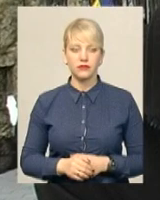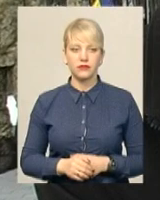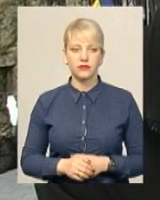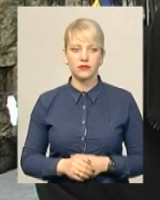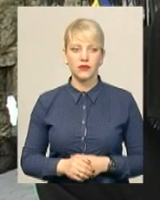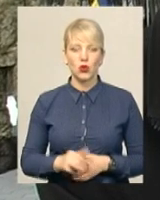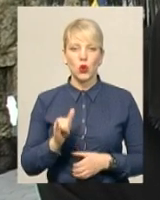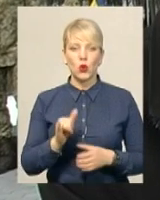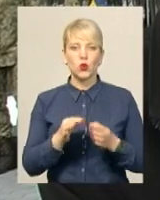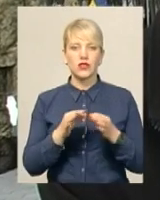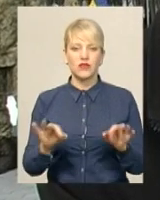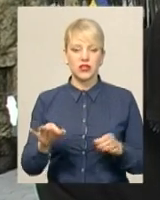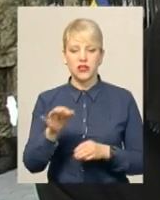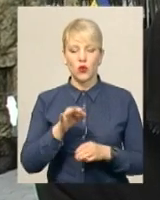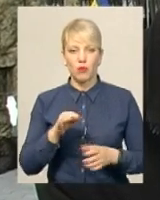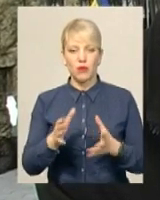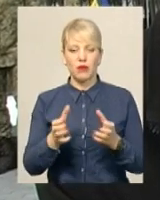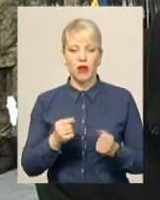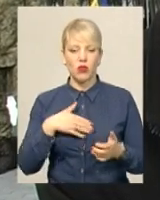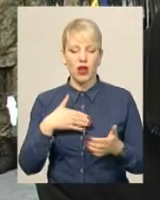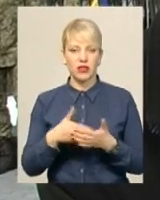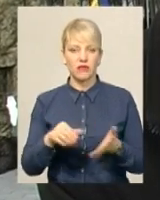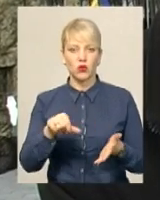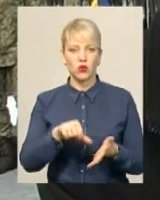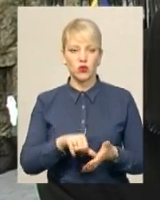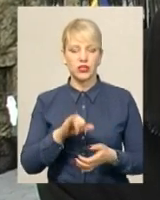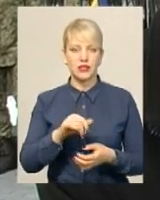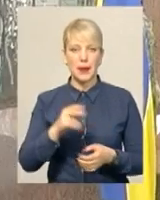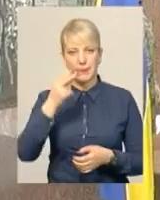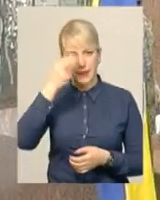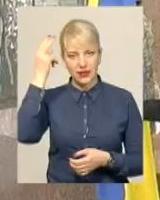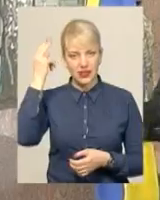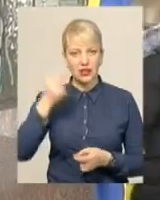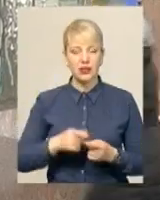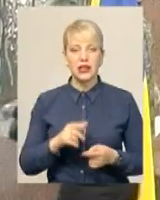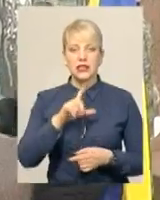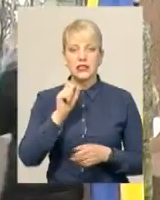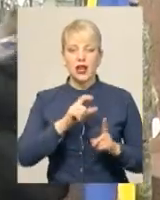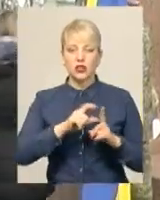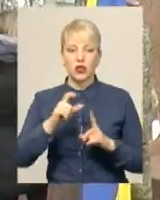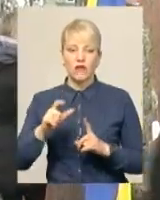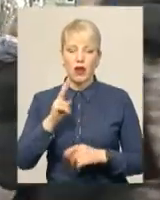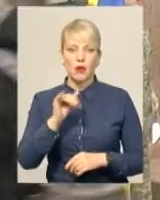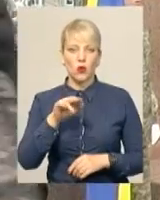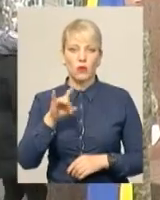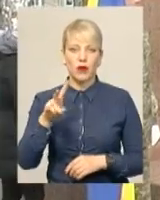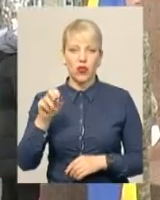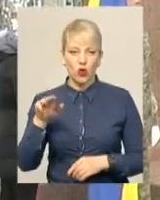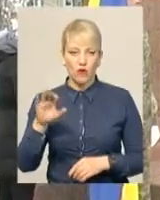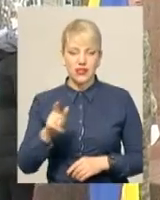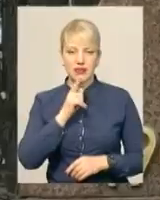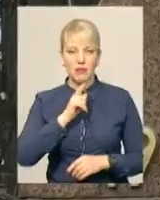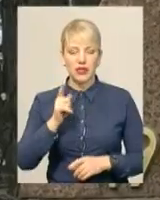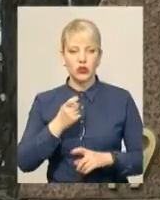У звільненій області приймали активну участь і партизани. За словами Володимира Купратого, за період нацистської